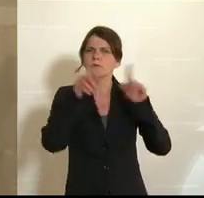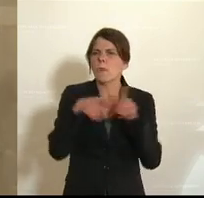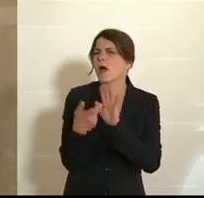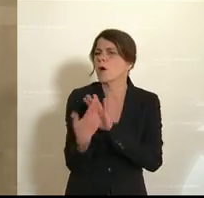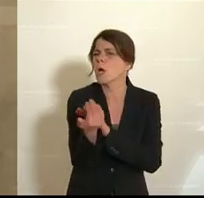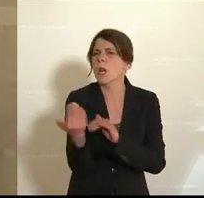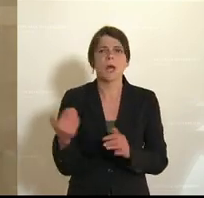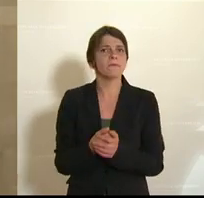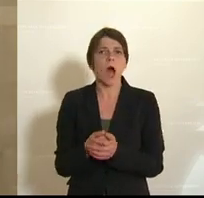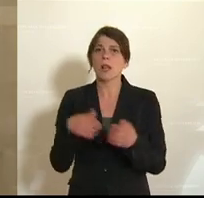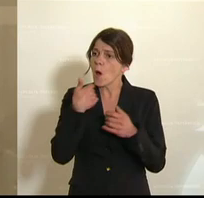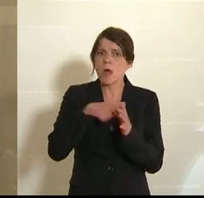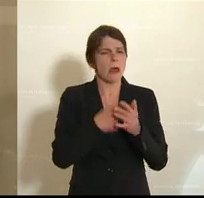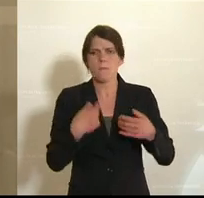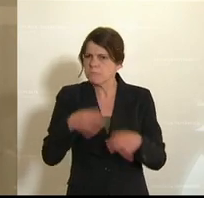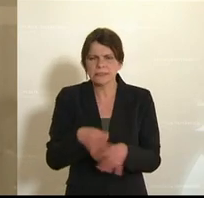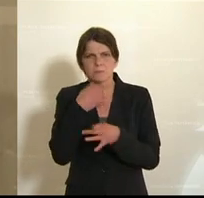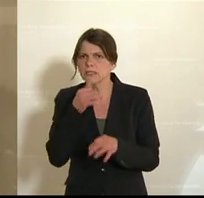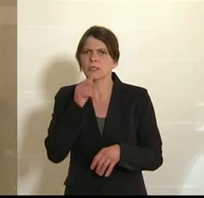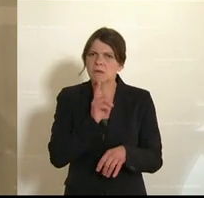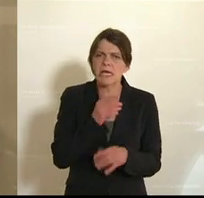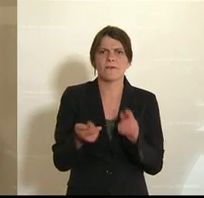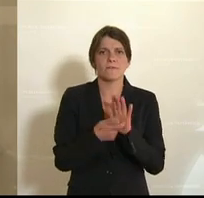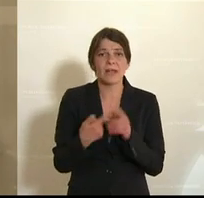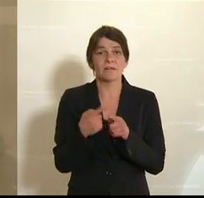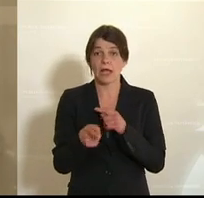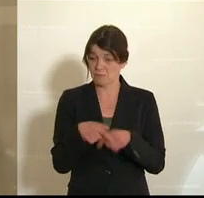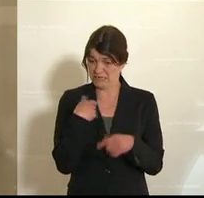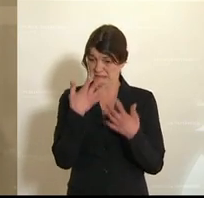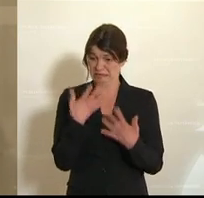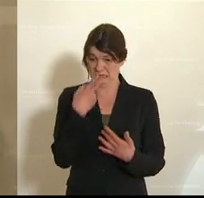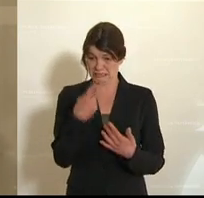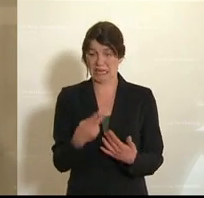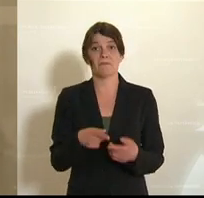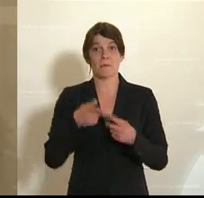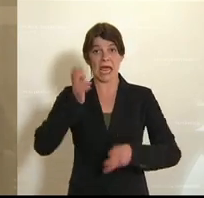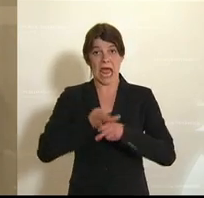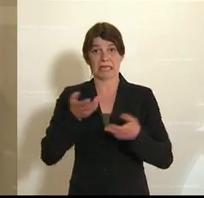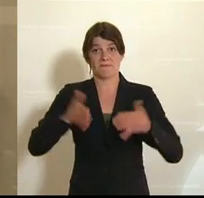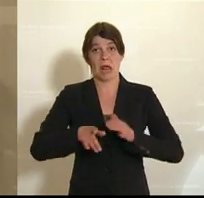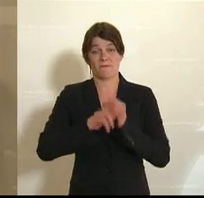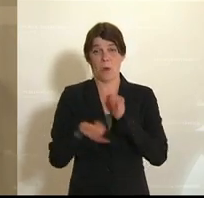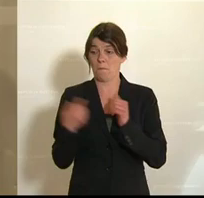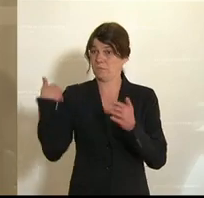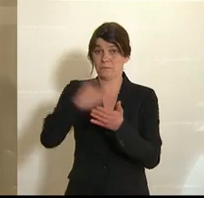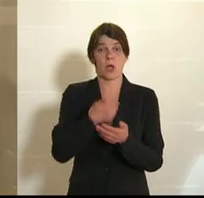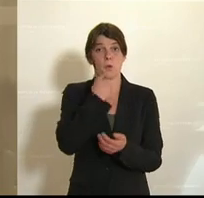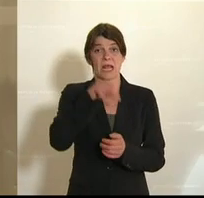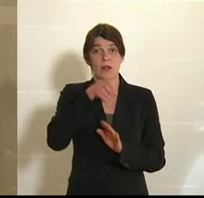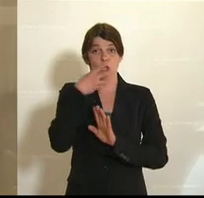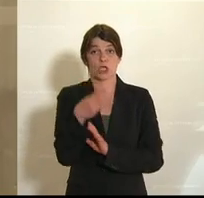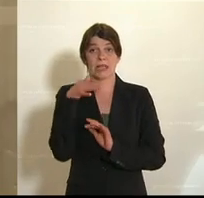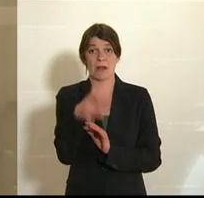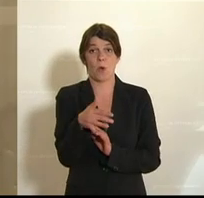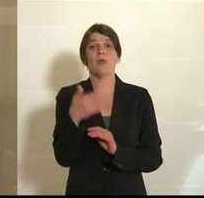Es passt das hundertste Mal nicht. Und die Zahlen sprechen doch auch für sich, wenn vom Härtefallfonds bisher 191